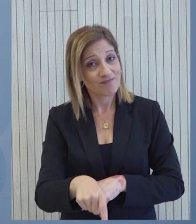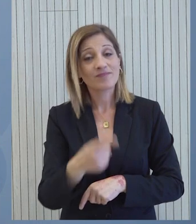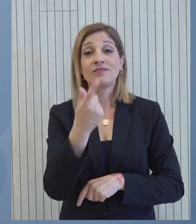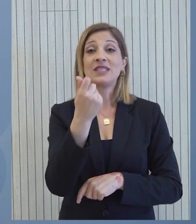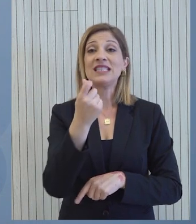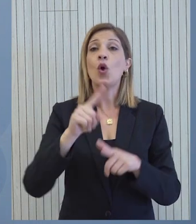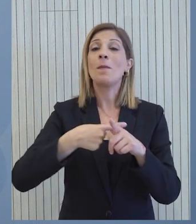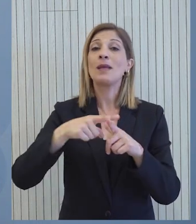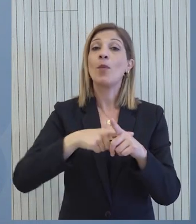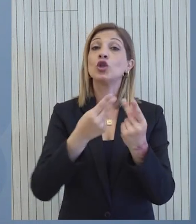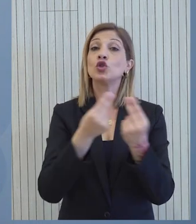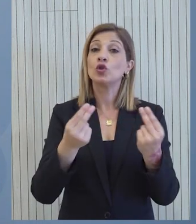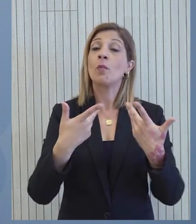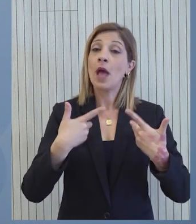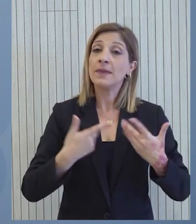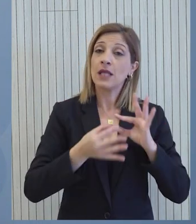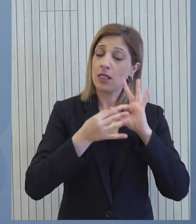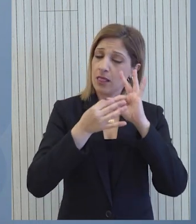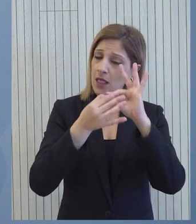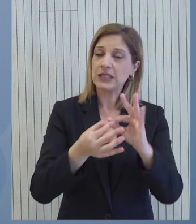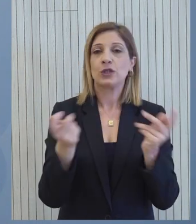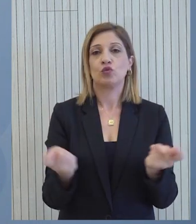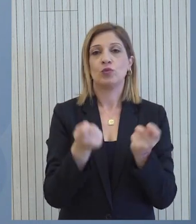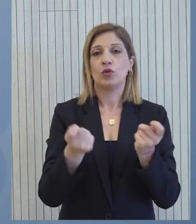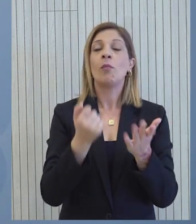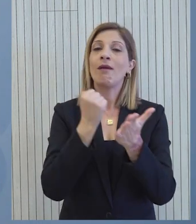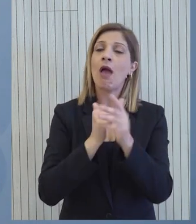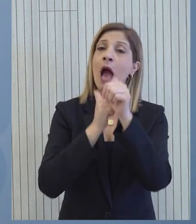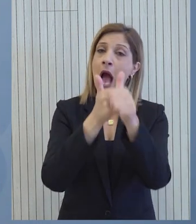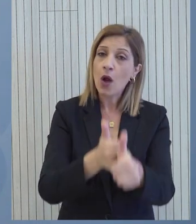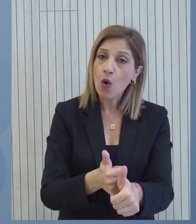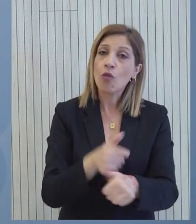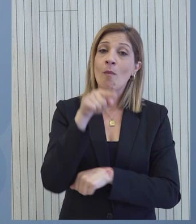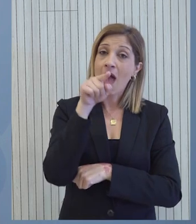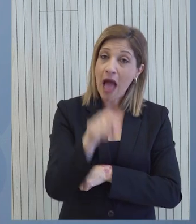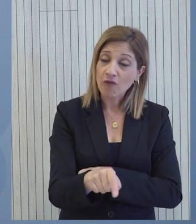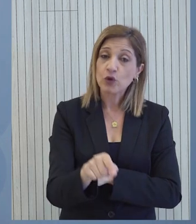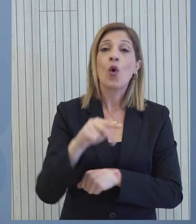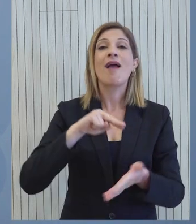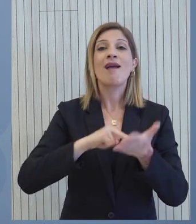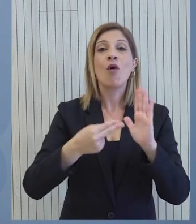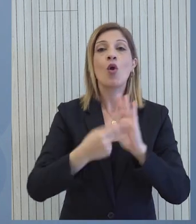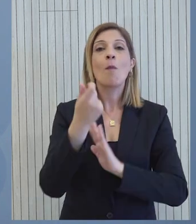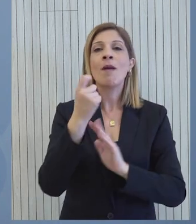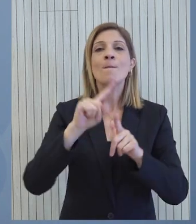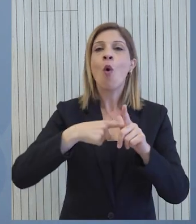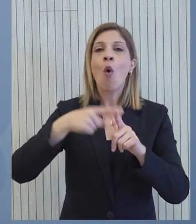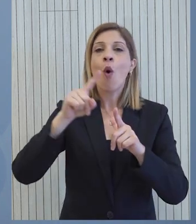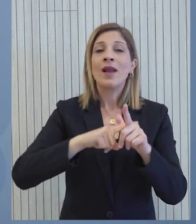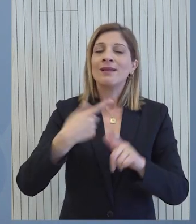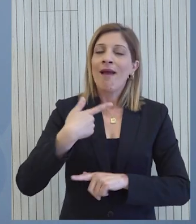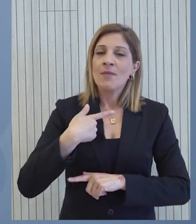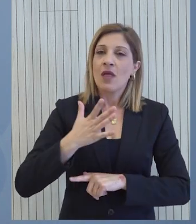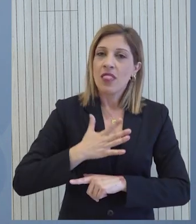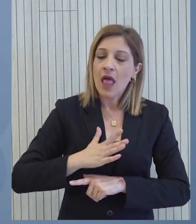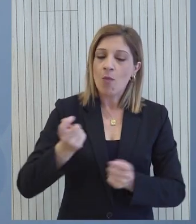οικονομική πολιτική την οποία θα συνεχίζουμε να εφαρμόζουμε και να ακολουθούμε και είναι ακριβώς αυτή η οικονομική πολιτική που μας επιτρέπει